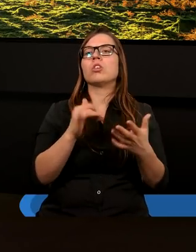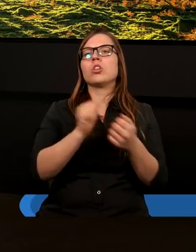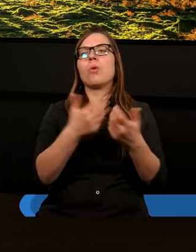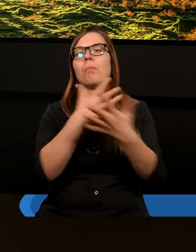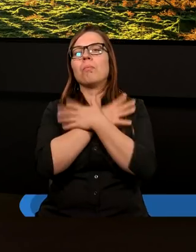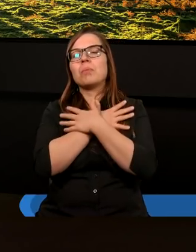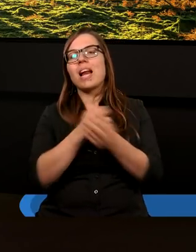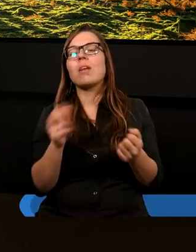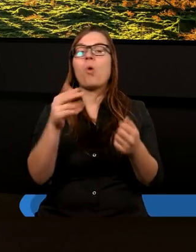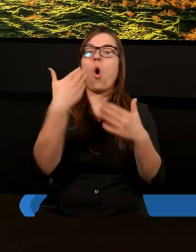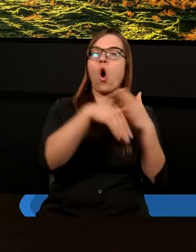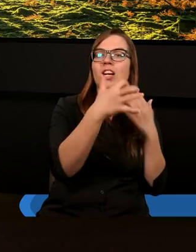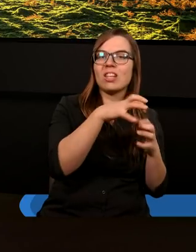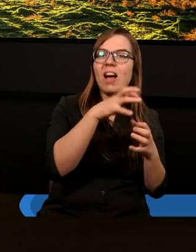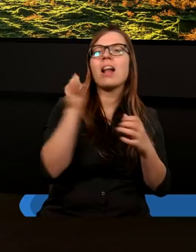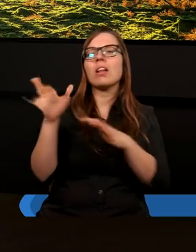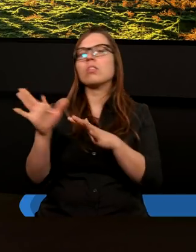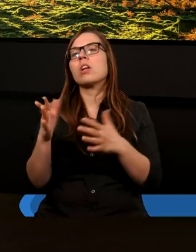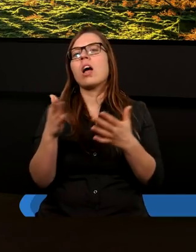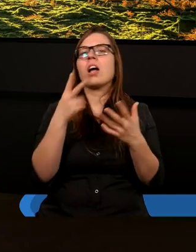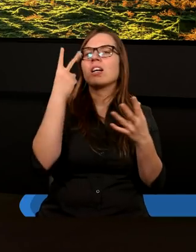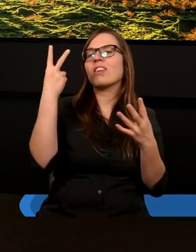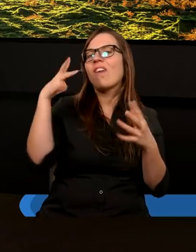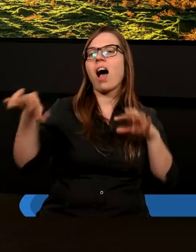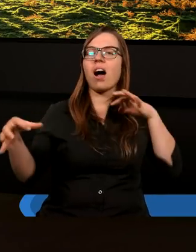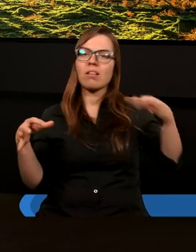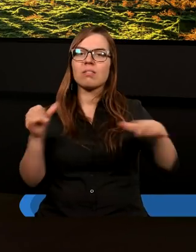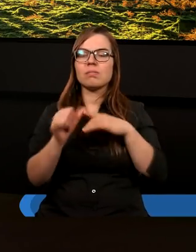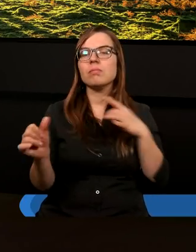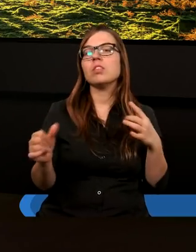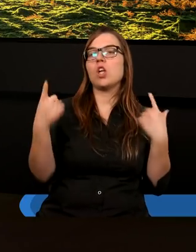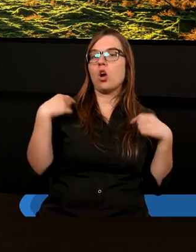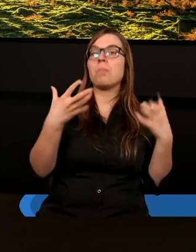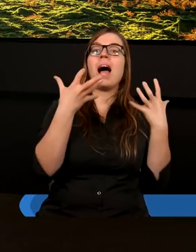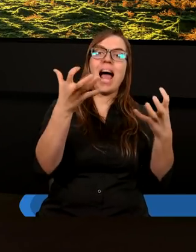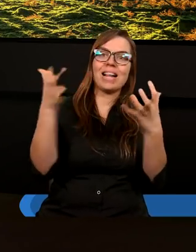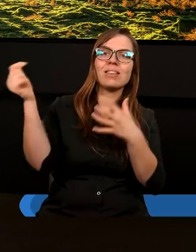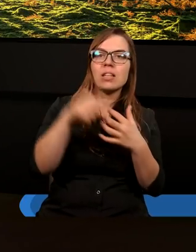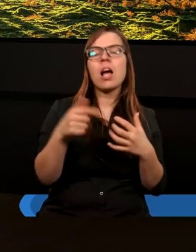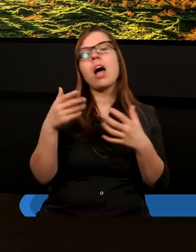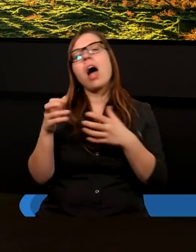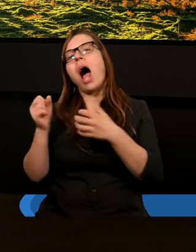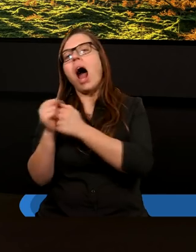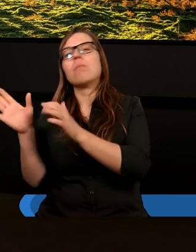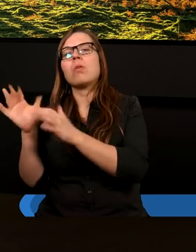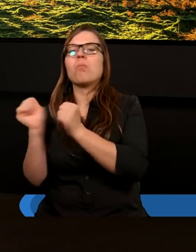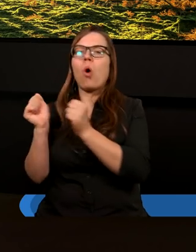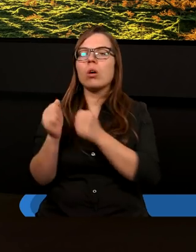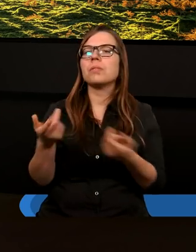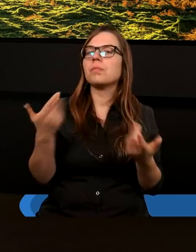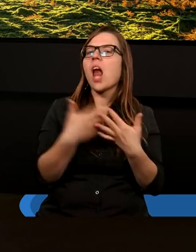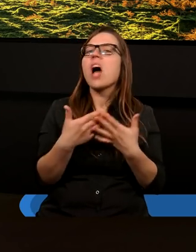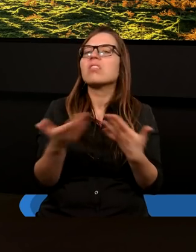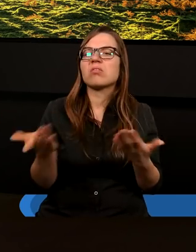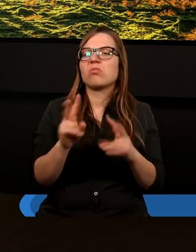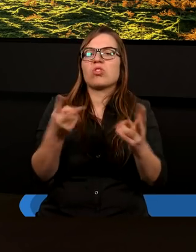przerażeni. Nie, nie, nie, Panie Boże, jeszcze poczekaj. Nie śpiesz się tak bardzo. Są przerażeni. Dlaczego takie różne postawy? Z